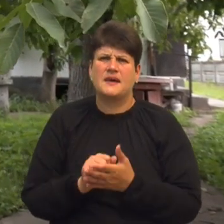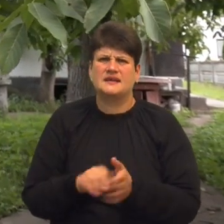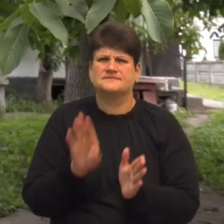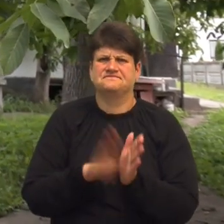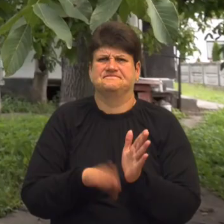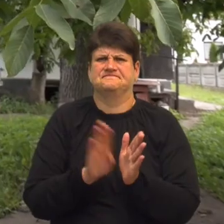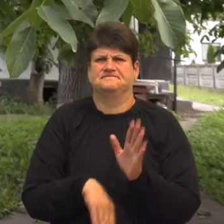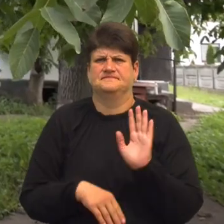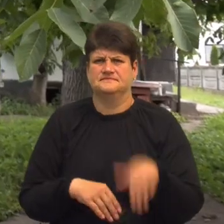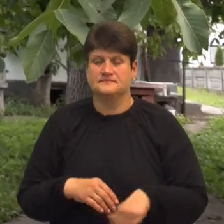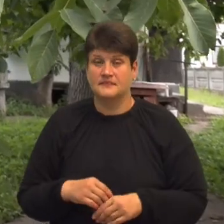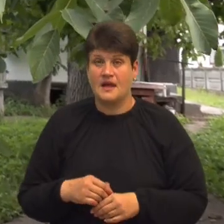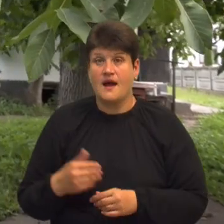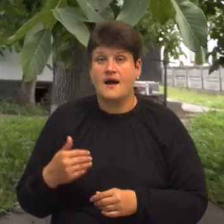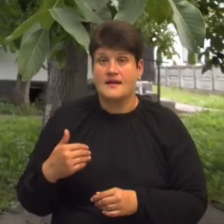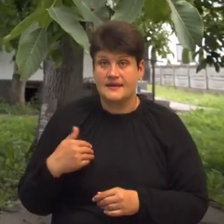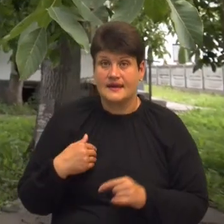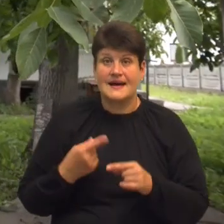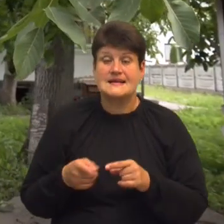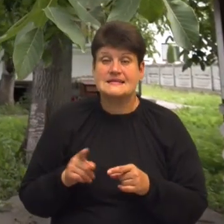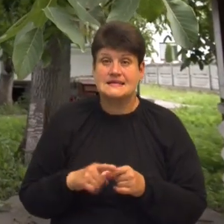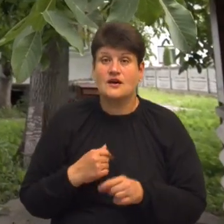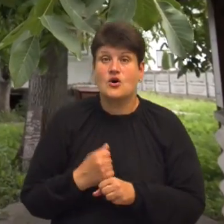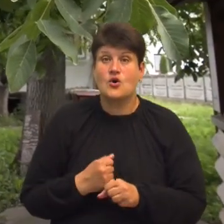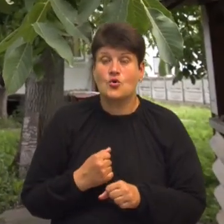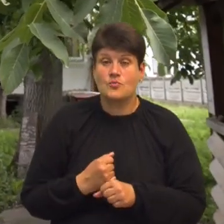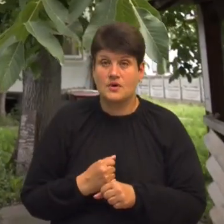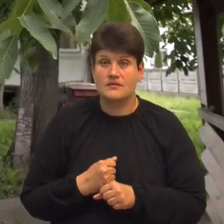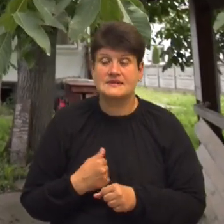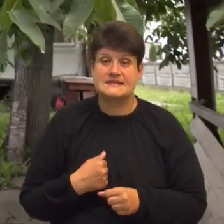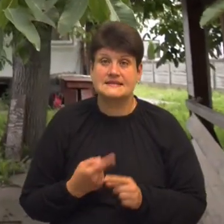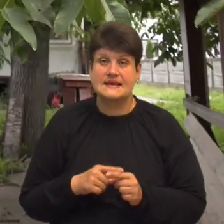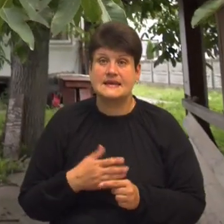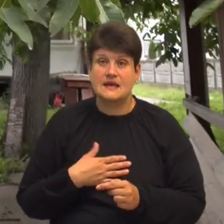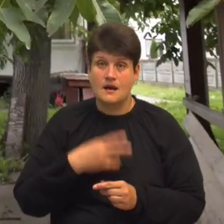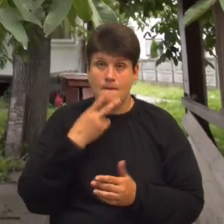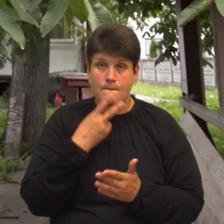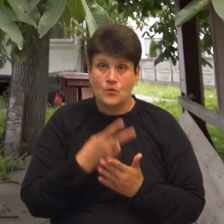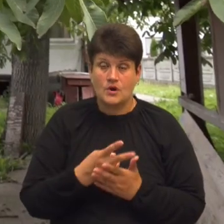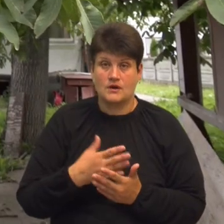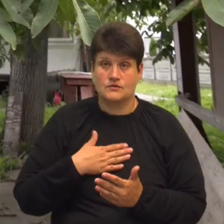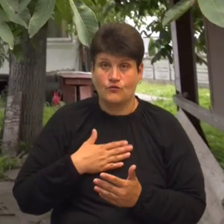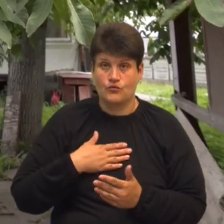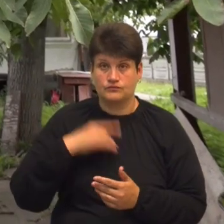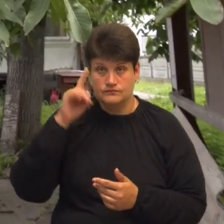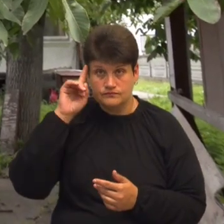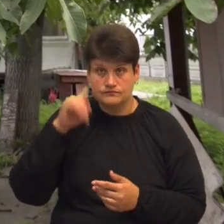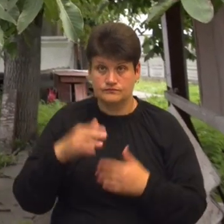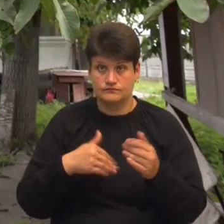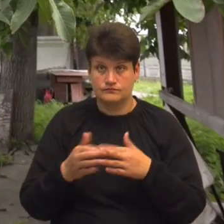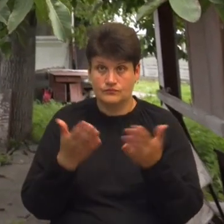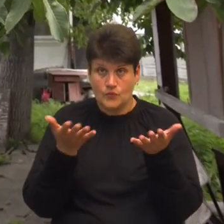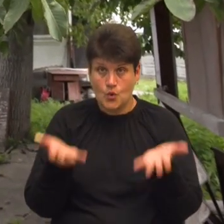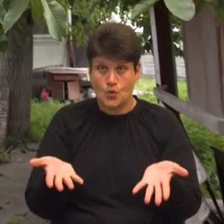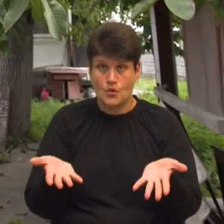Але я це робив, це, я розумію, показував свої вміщи, свої руки, бо